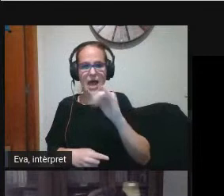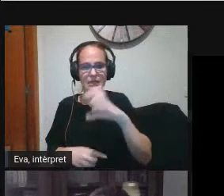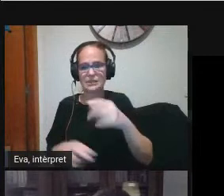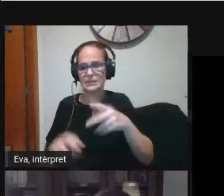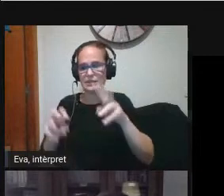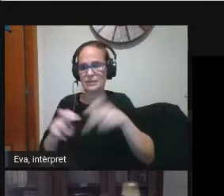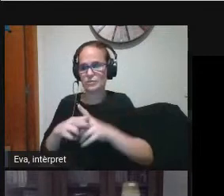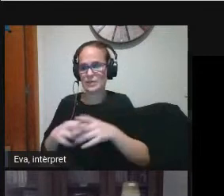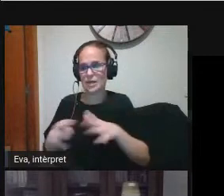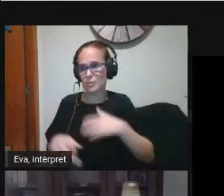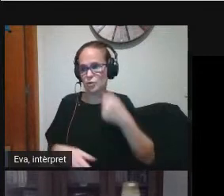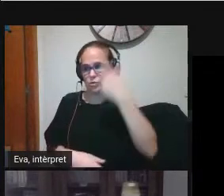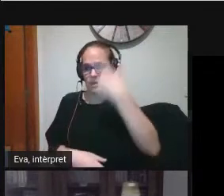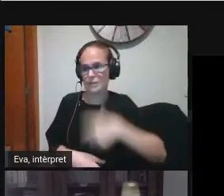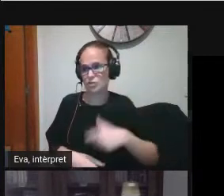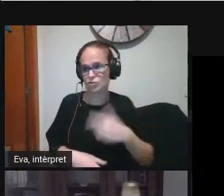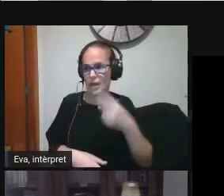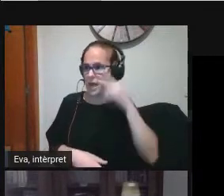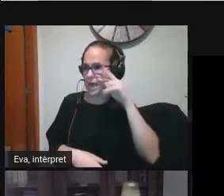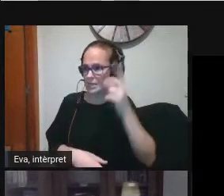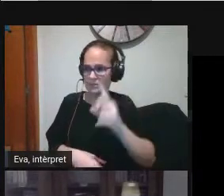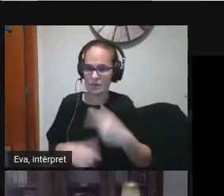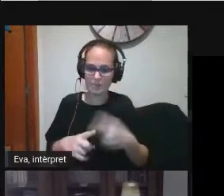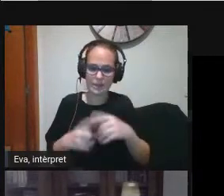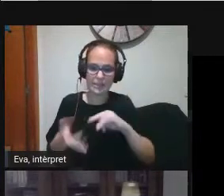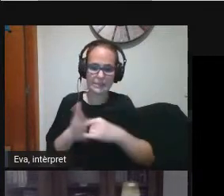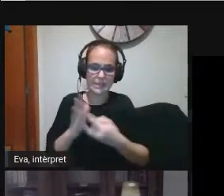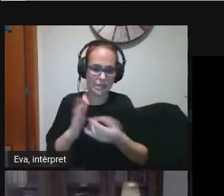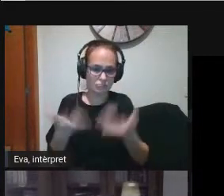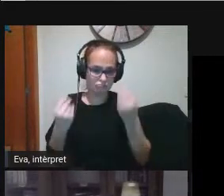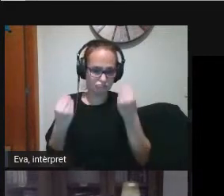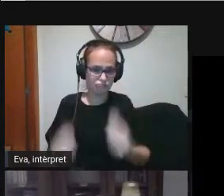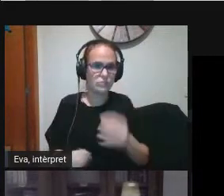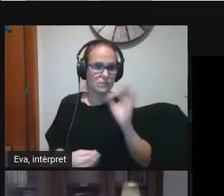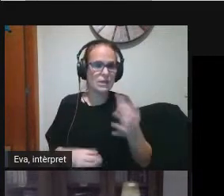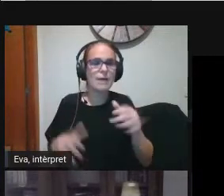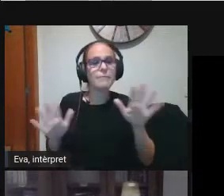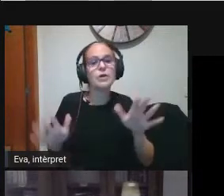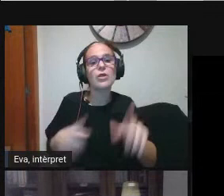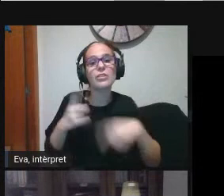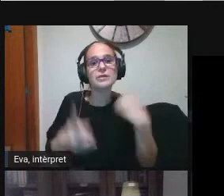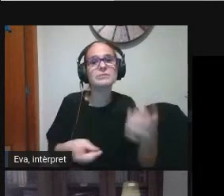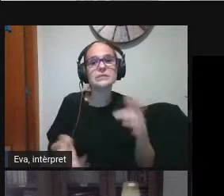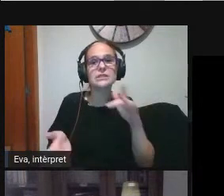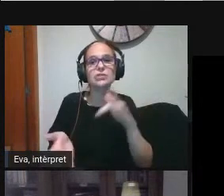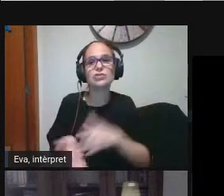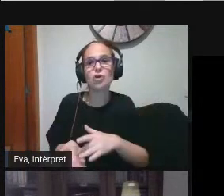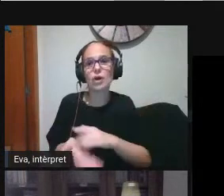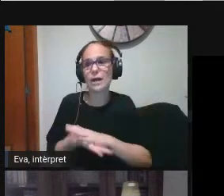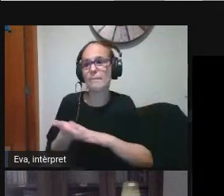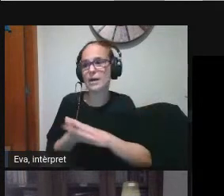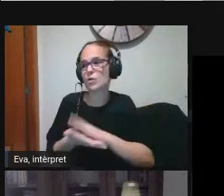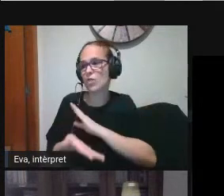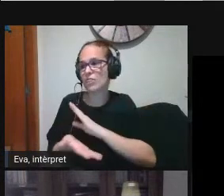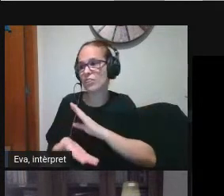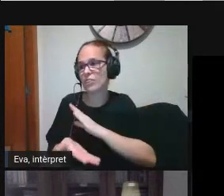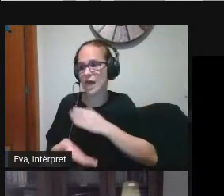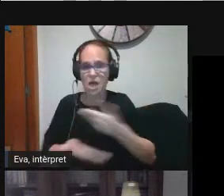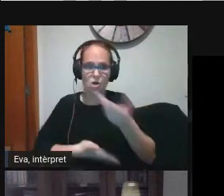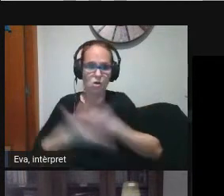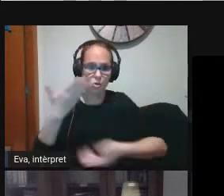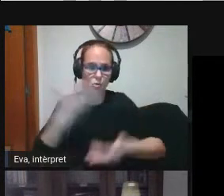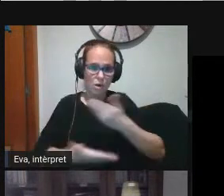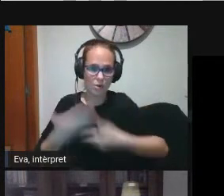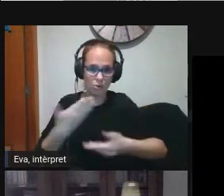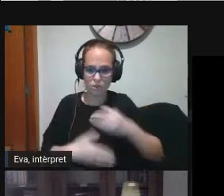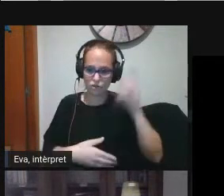una persona amb un nivell molt expert perquè domino molt les tècniques però resulta que després quan parlo de col·laboració amb